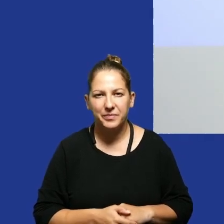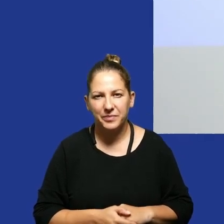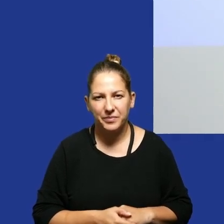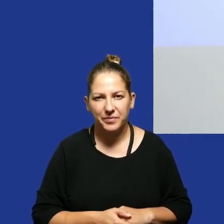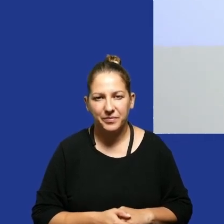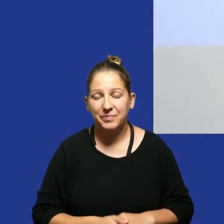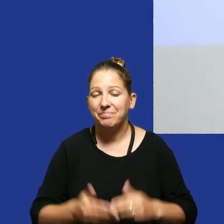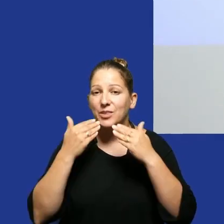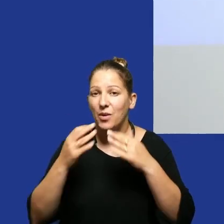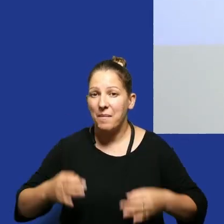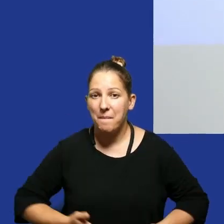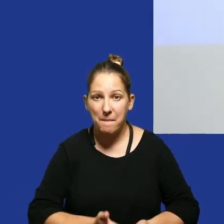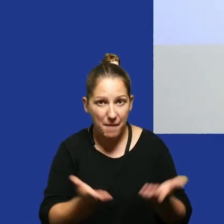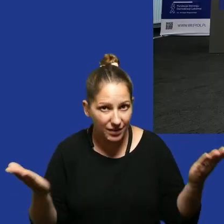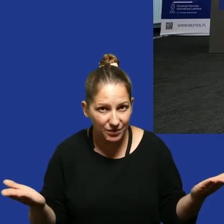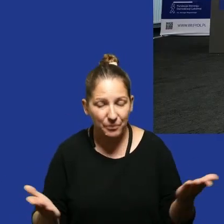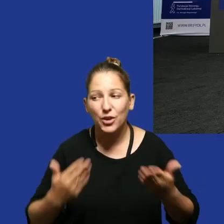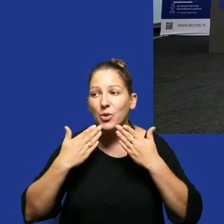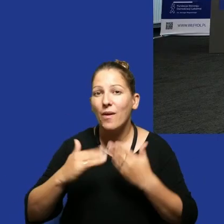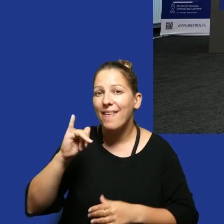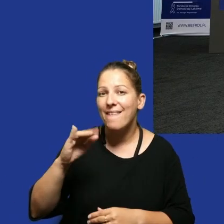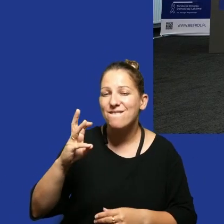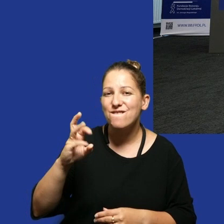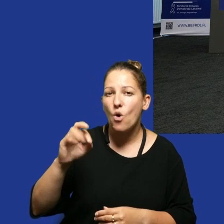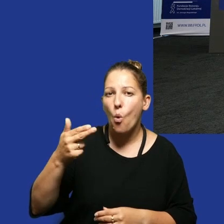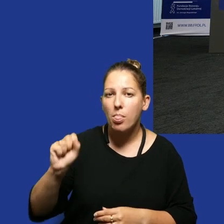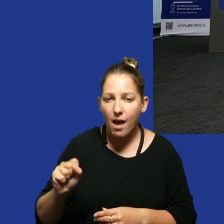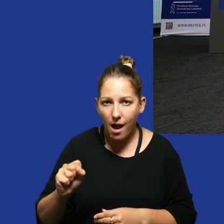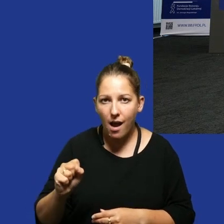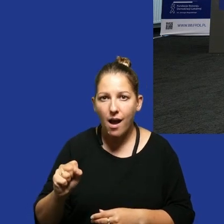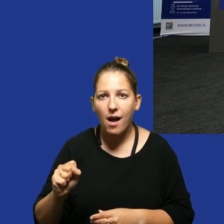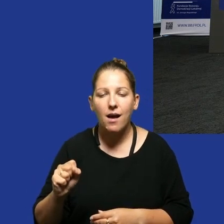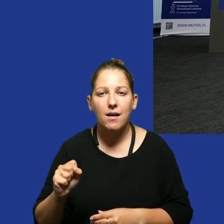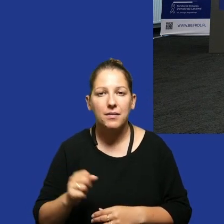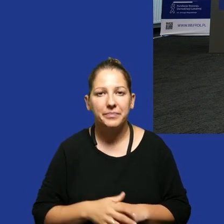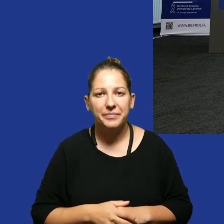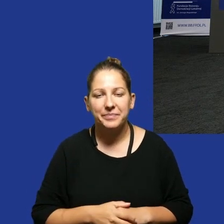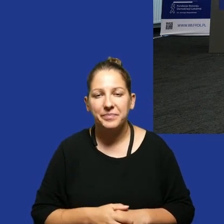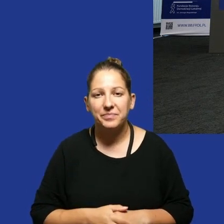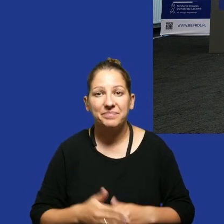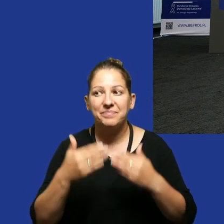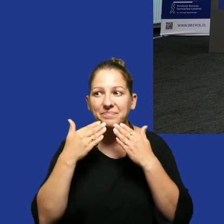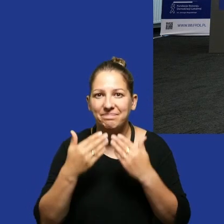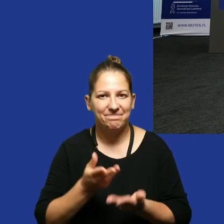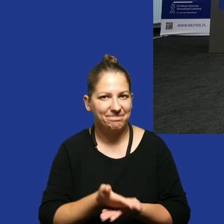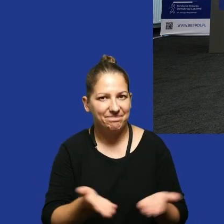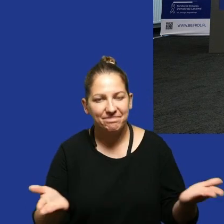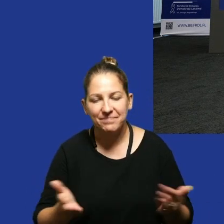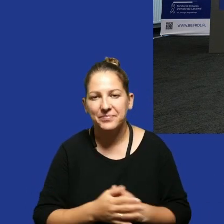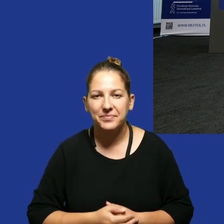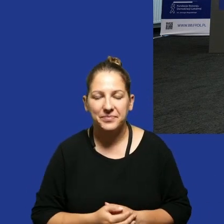dziękuję państwu dziękuję Iwono za zostajemy zwolnieni już możemy tak dziękuję wam bardzo